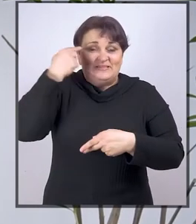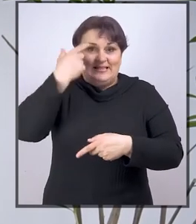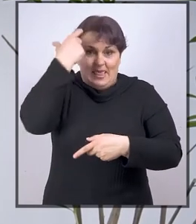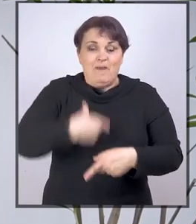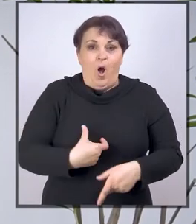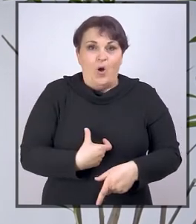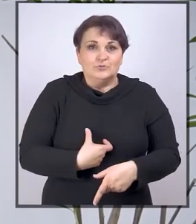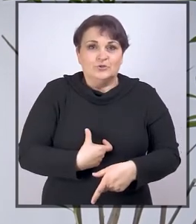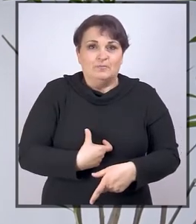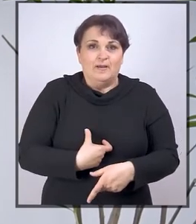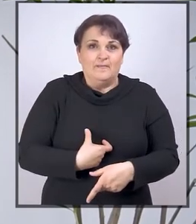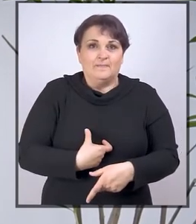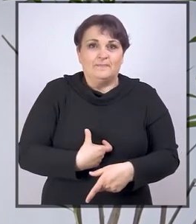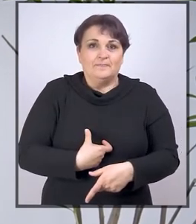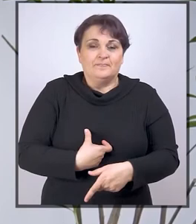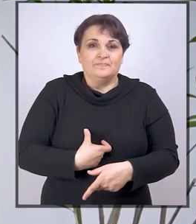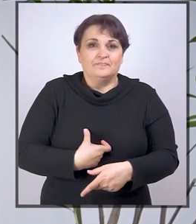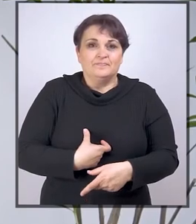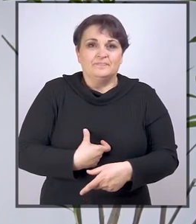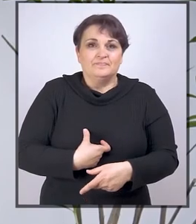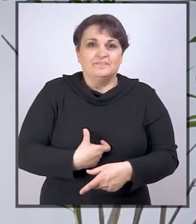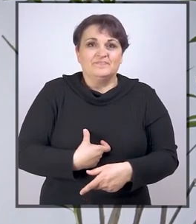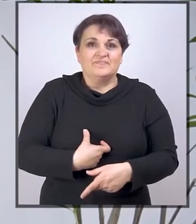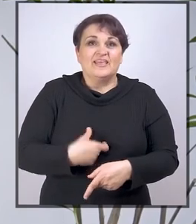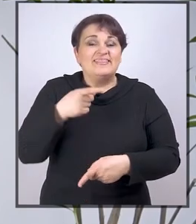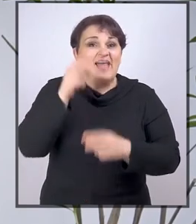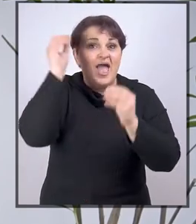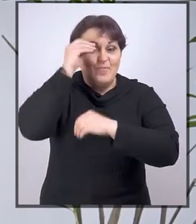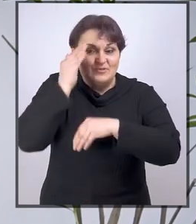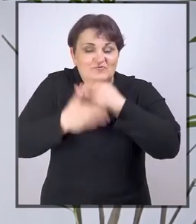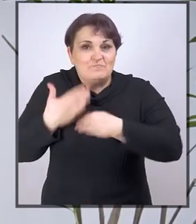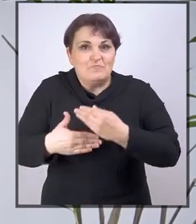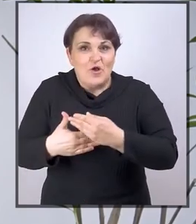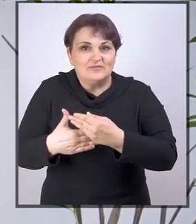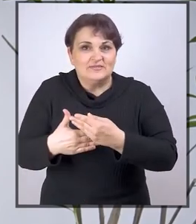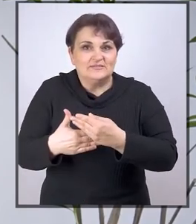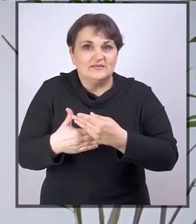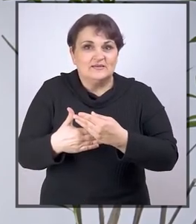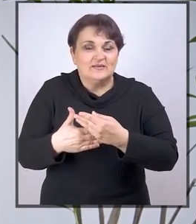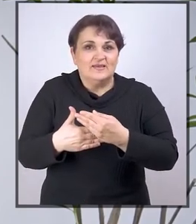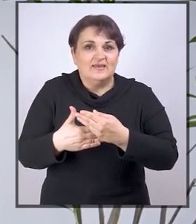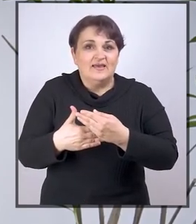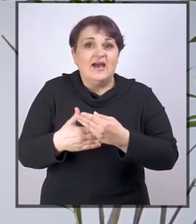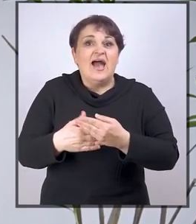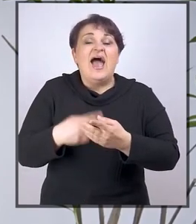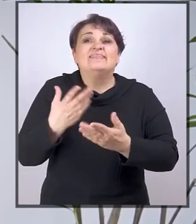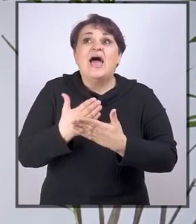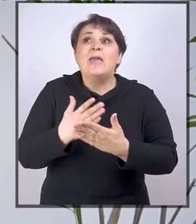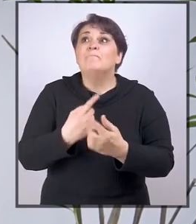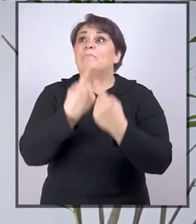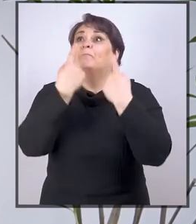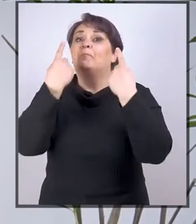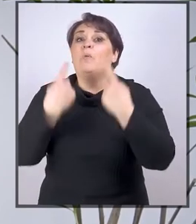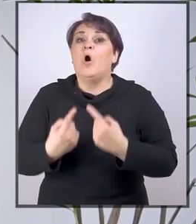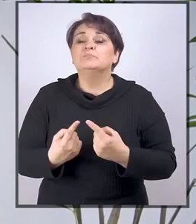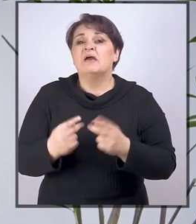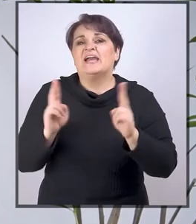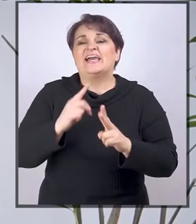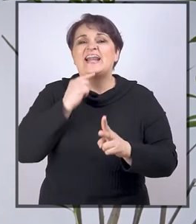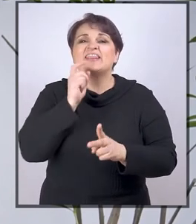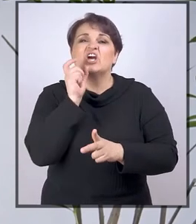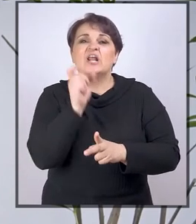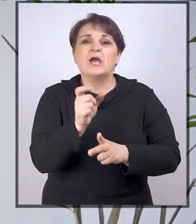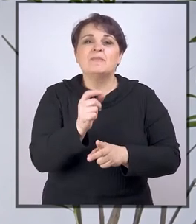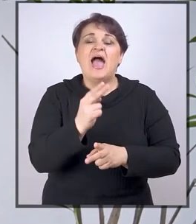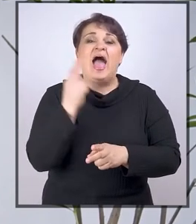dosta bi mi olakšale kao slijepoj osobi taj obrazovni proces, da